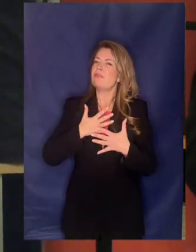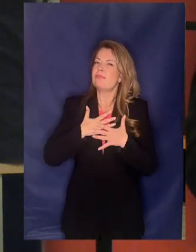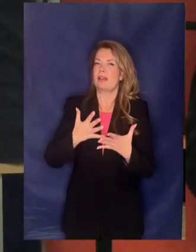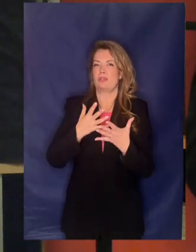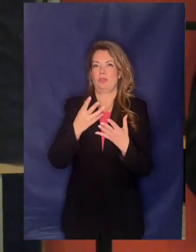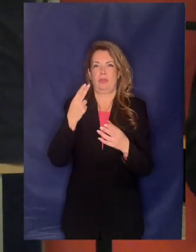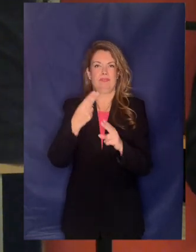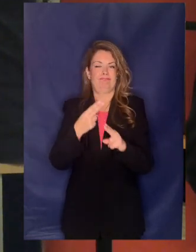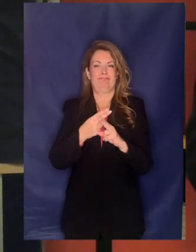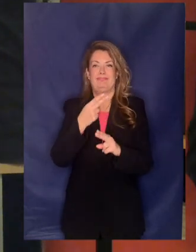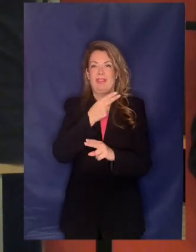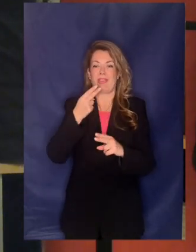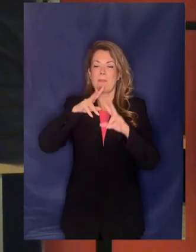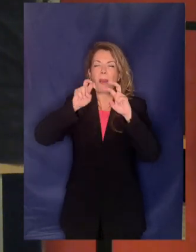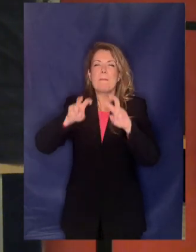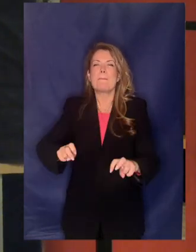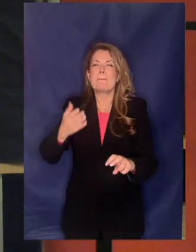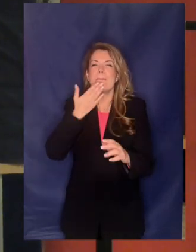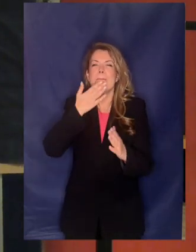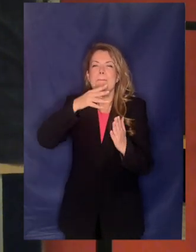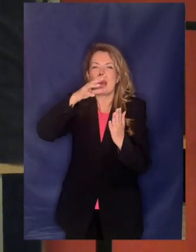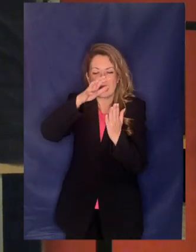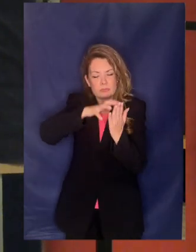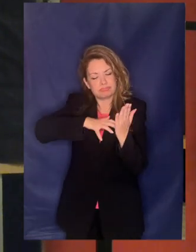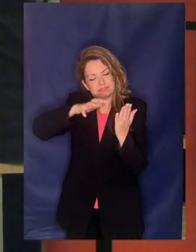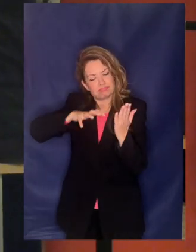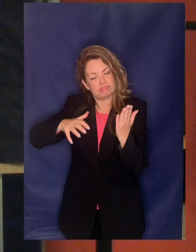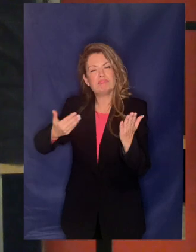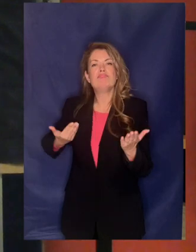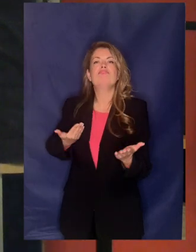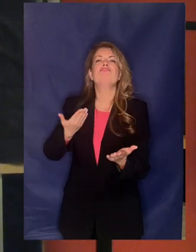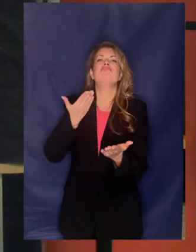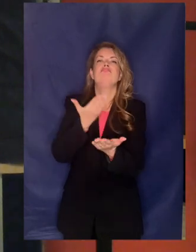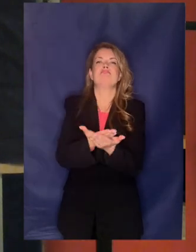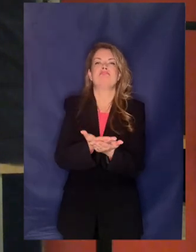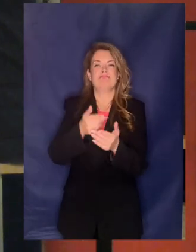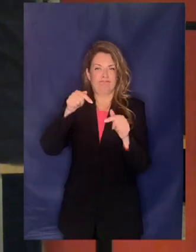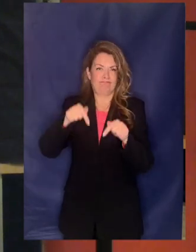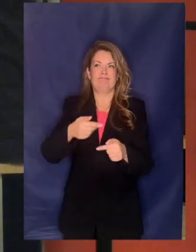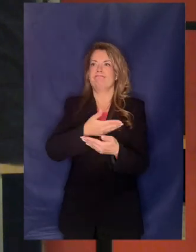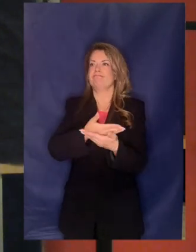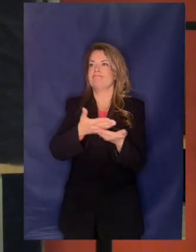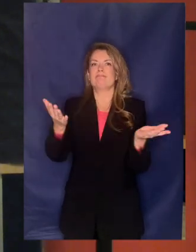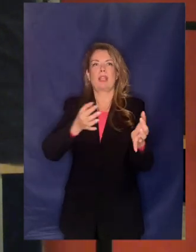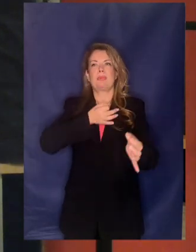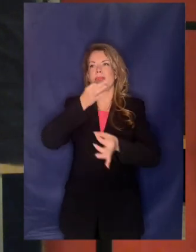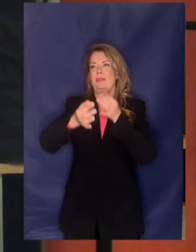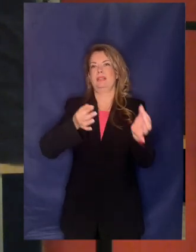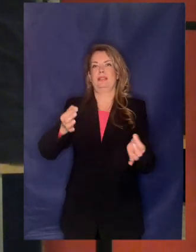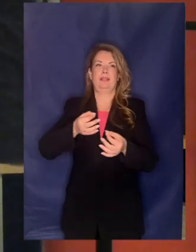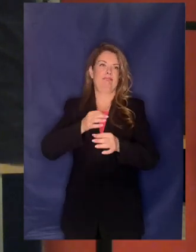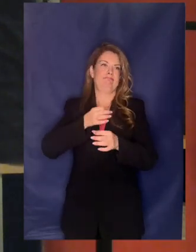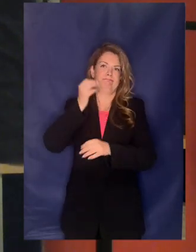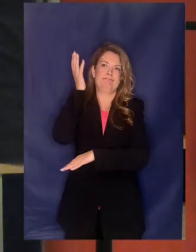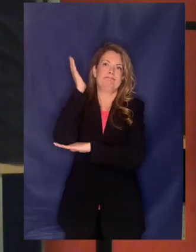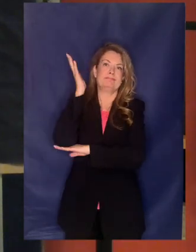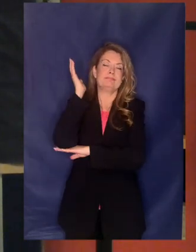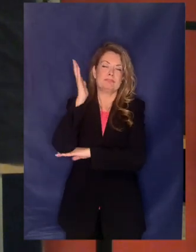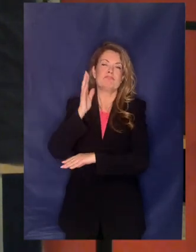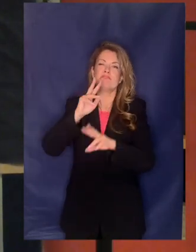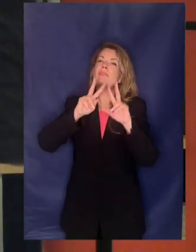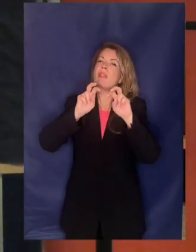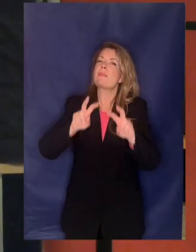σπουδαίο κείμενο που καταθέσατε σήμερα ενώπιον όλων μας ένα κείμενο μια